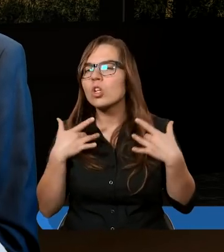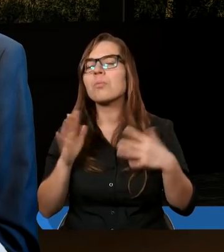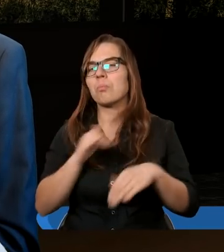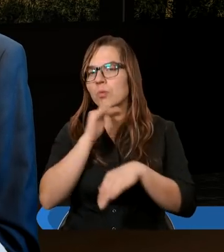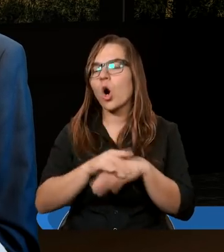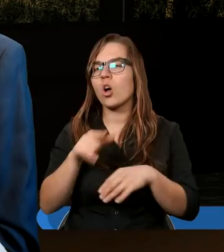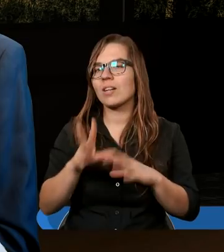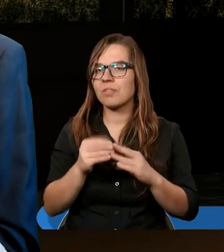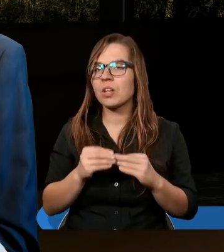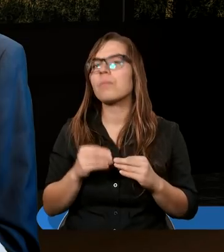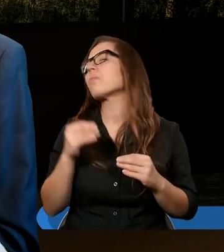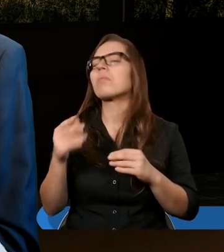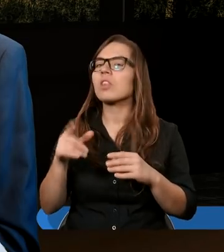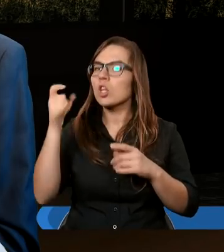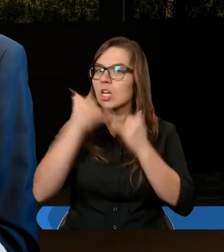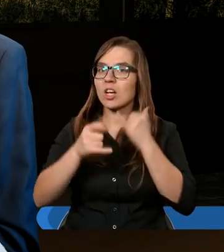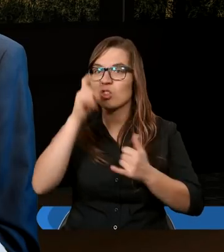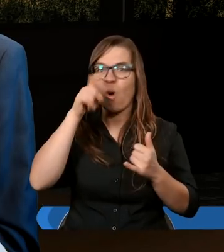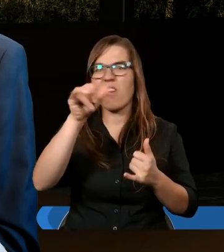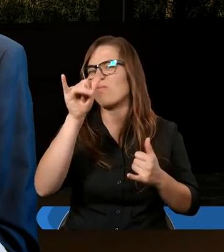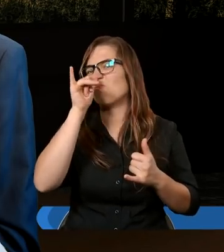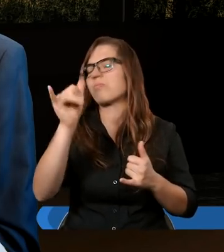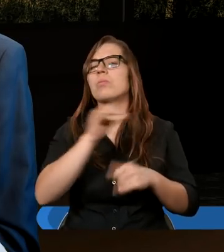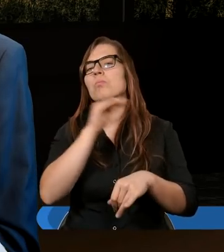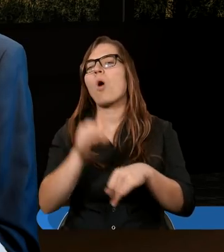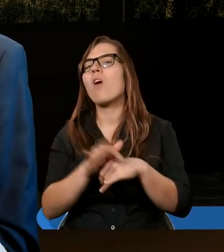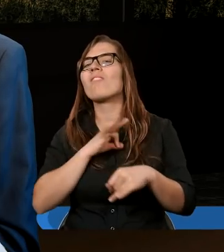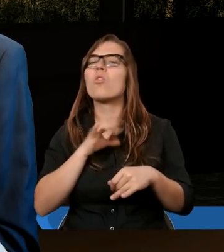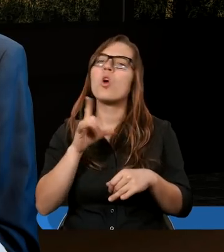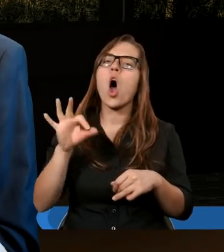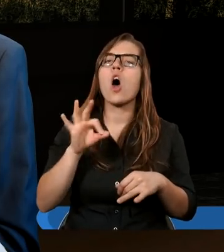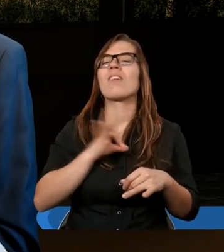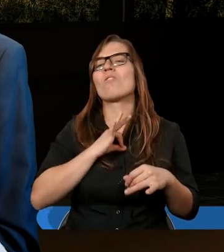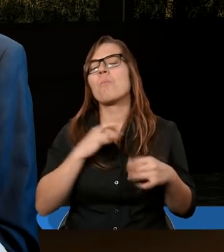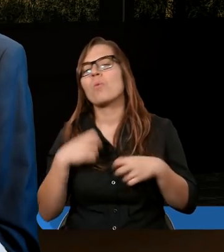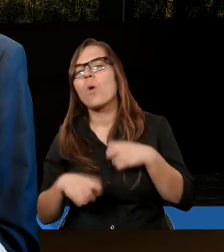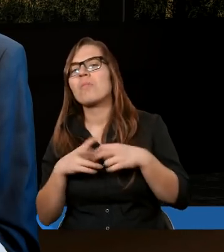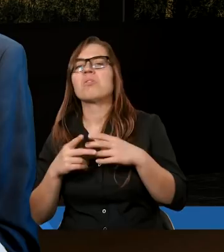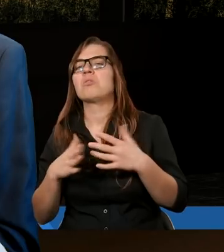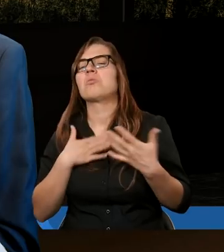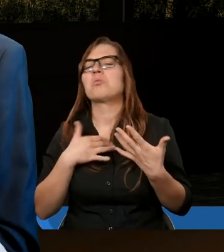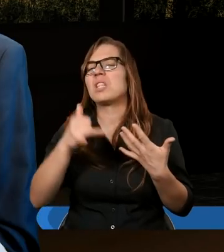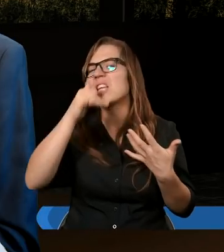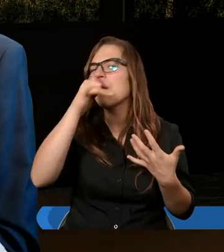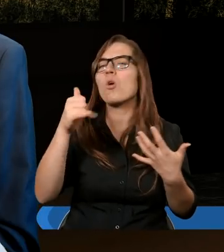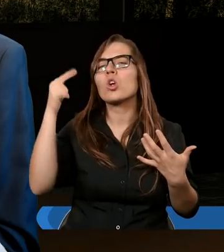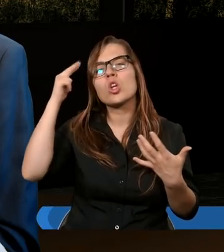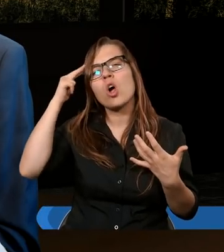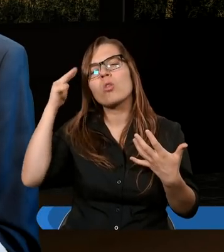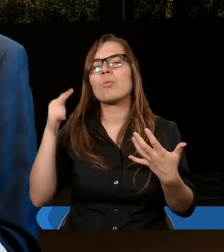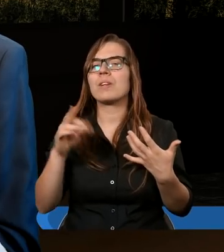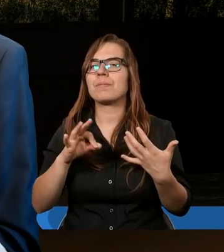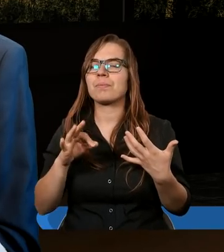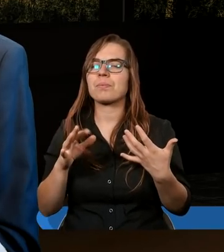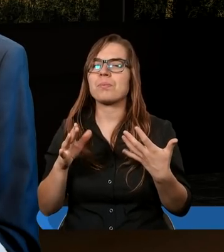Bowiem jeżeli człowiek nie potrafi się pogodzić z problemami, nie potrafi zrozumieć,